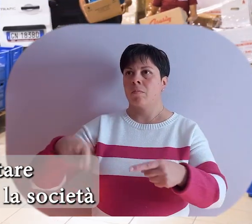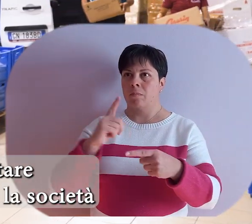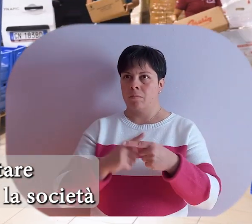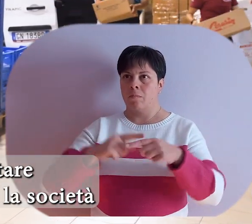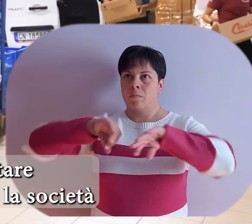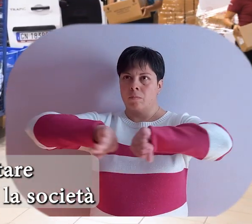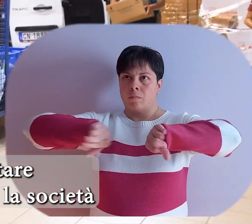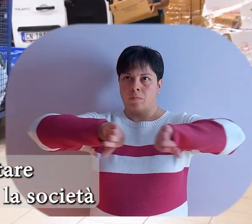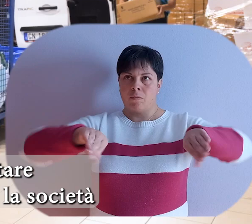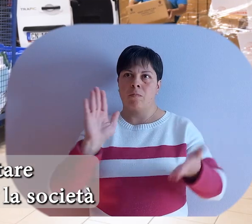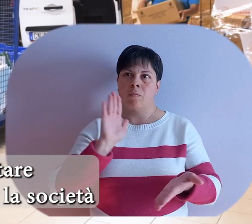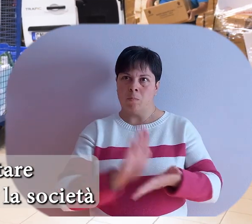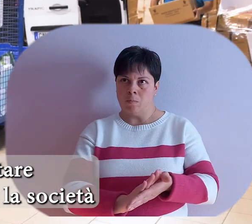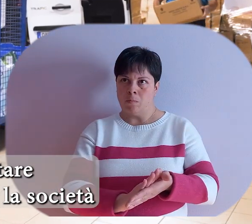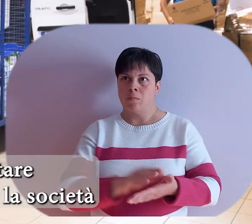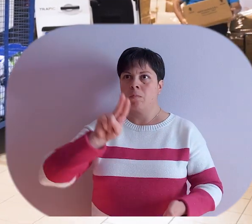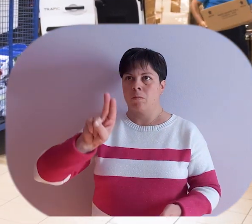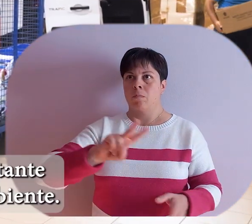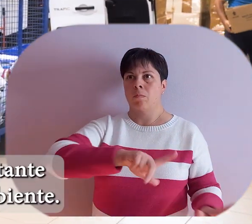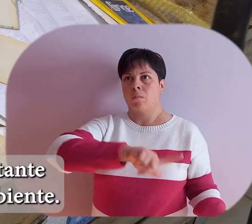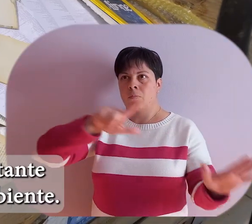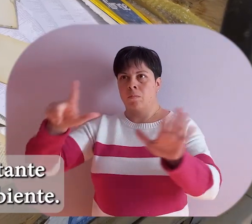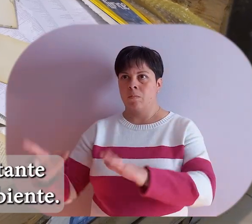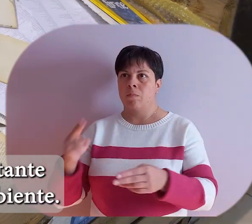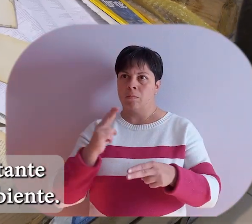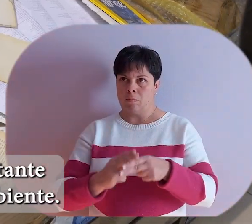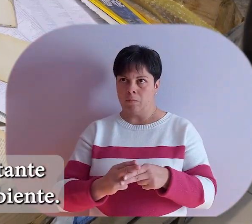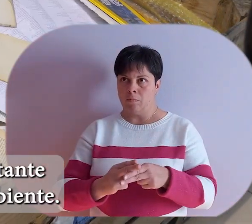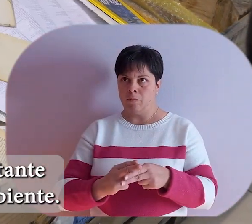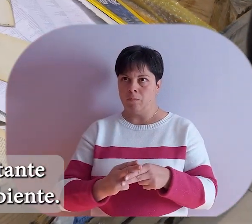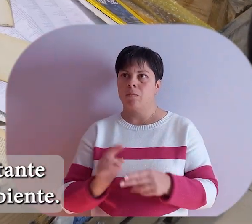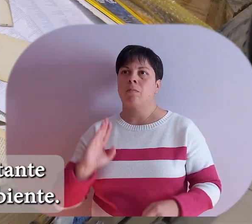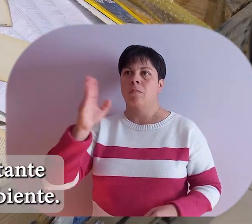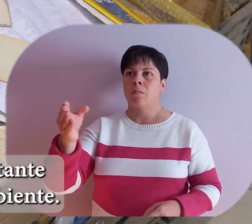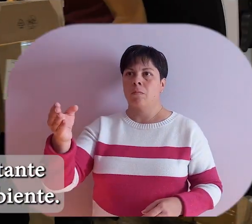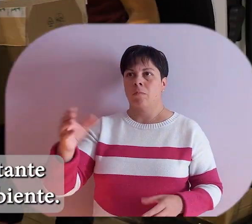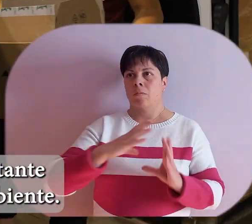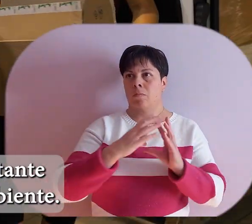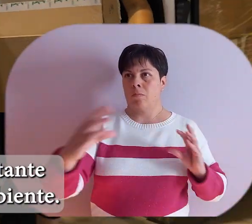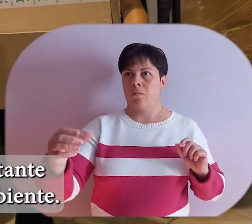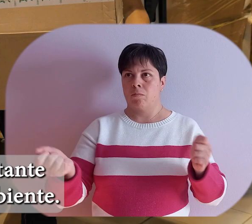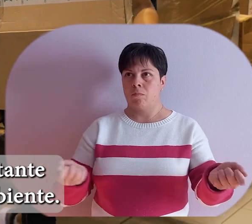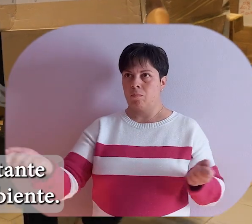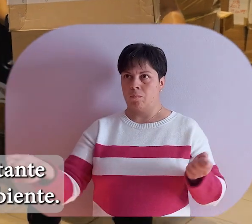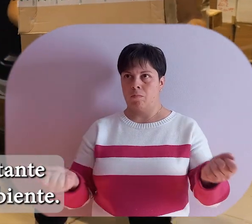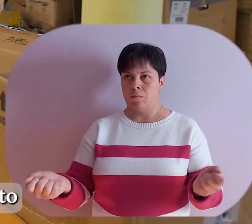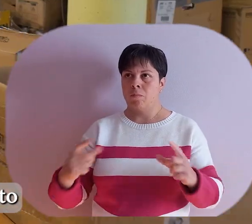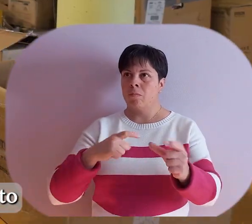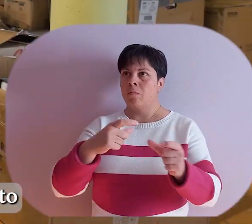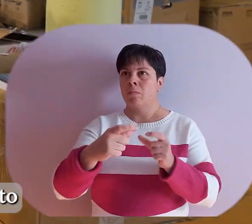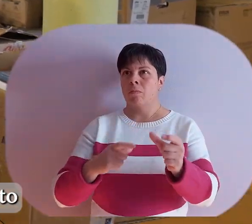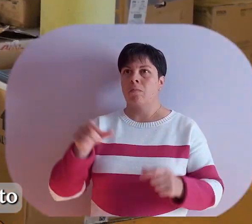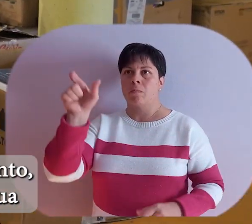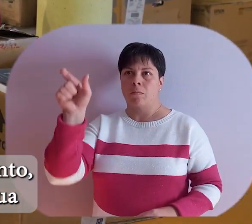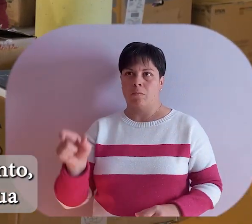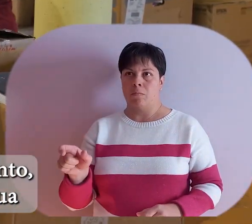di restare costantemente in relazione con la società e svolgere un ruolo importante che è quello di tutela all'ambiente proprio